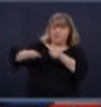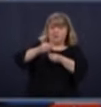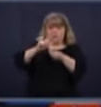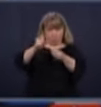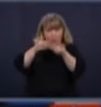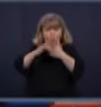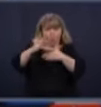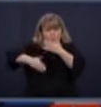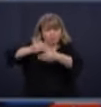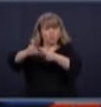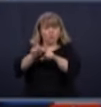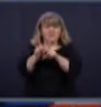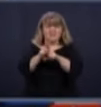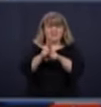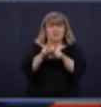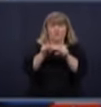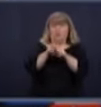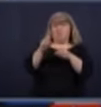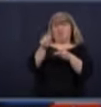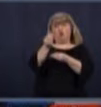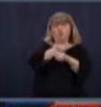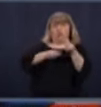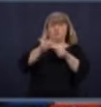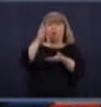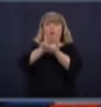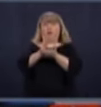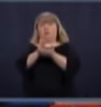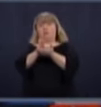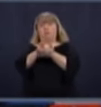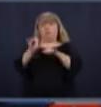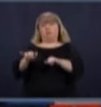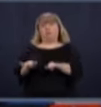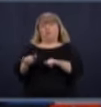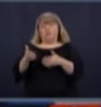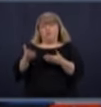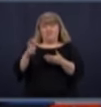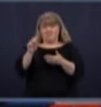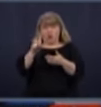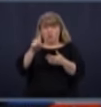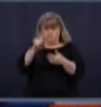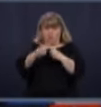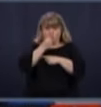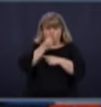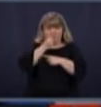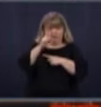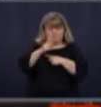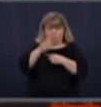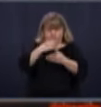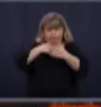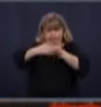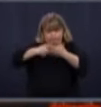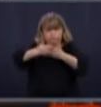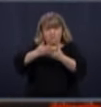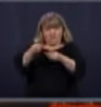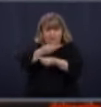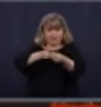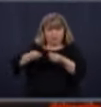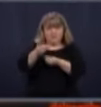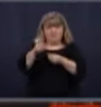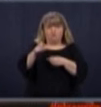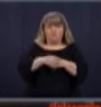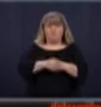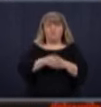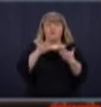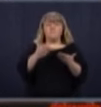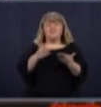société ne peut pas fonctionner, arrêter comme ça, tout le monde. On doit se nourrir, manger, puis repartir de l'économie. Maintenant, question pour Mylène